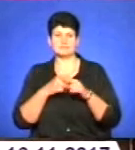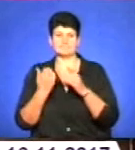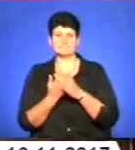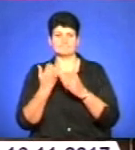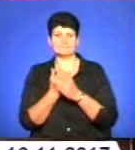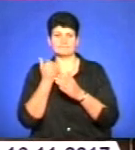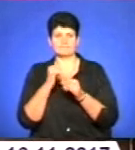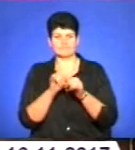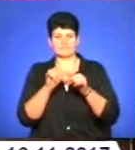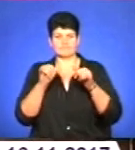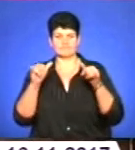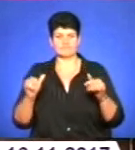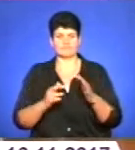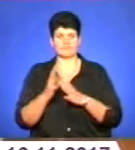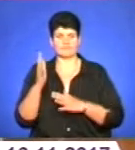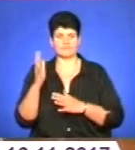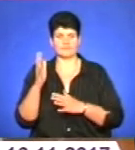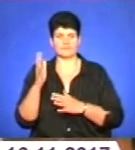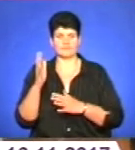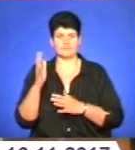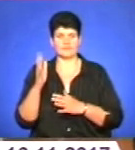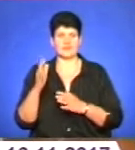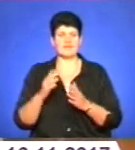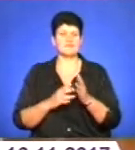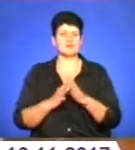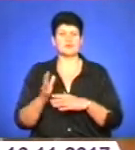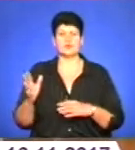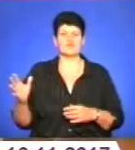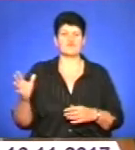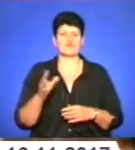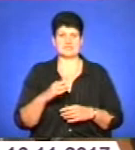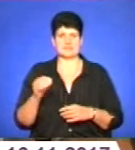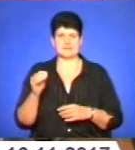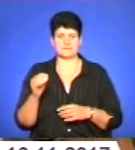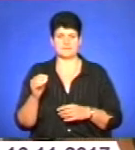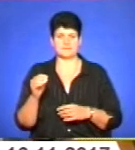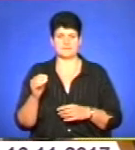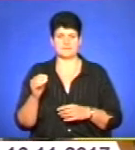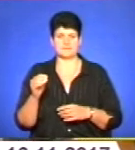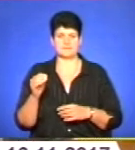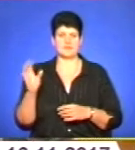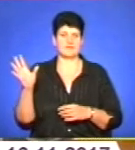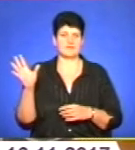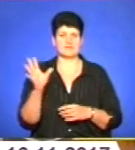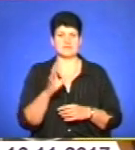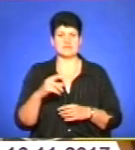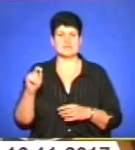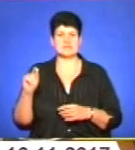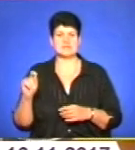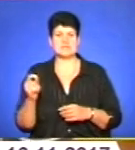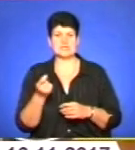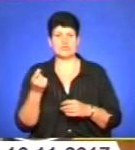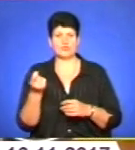прогресивні підходи у вирощуванні. Вирощуємо все, всі зернові технічні